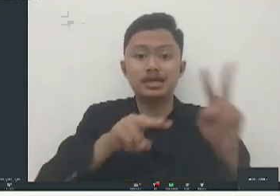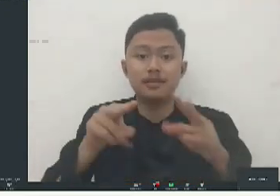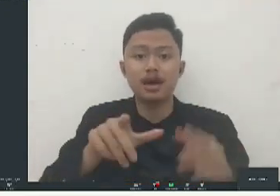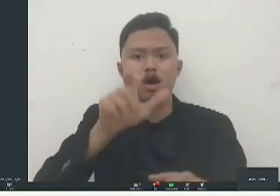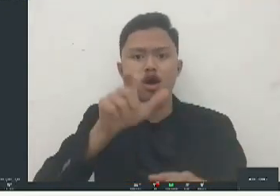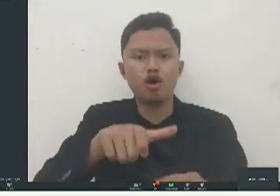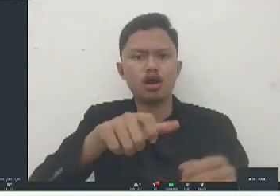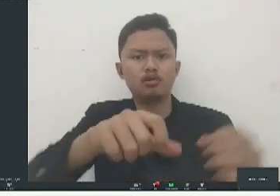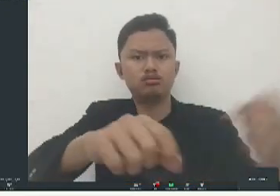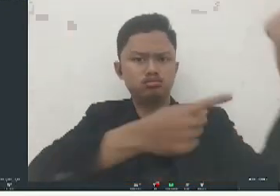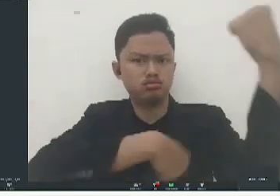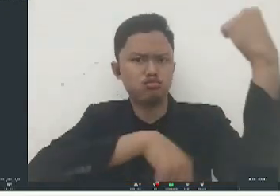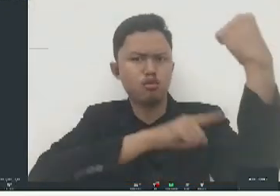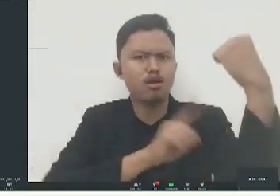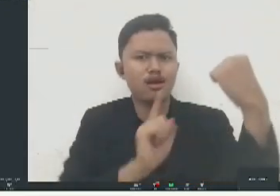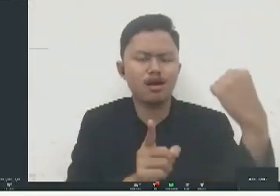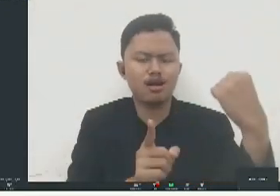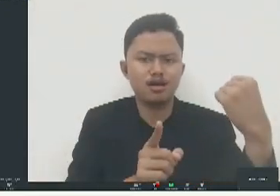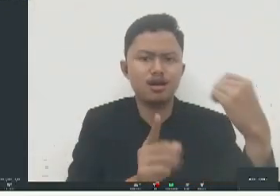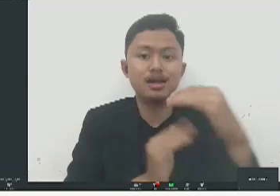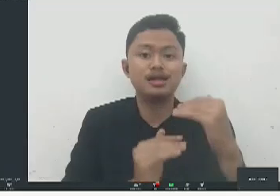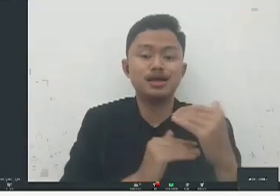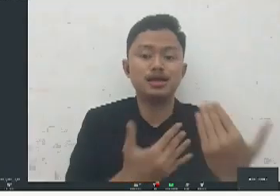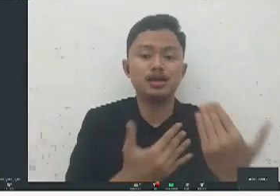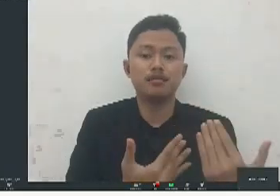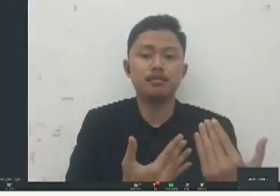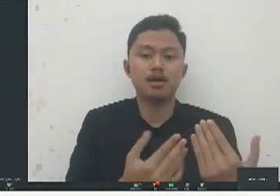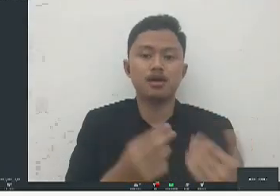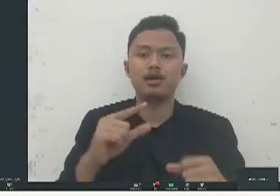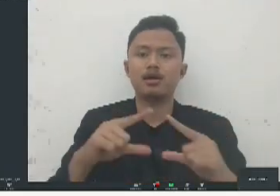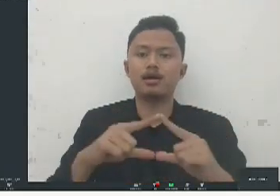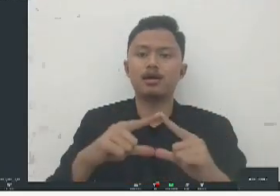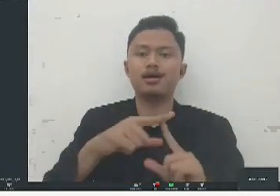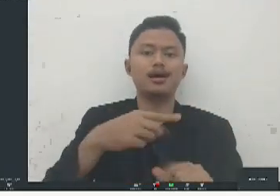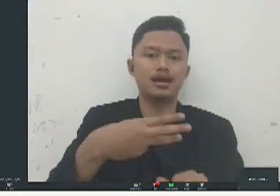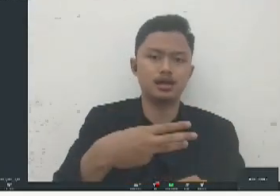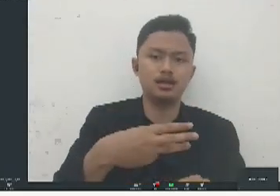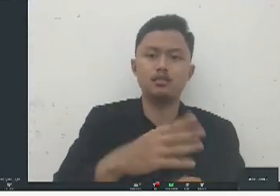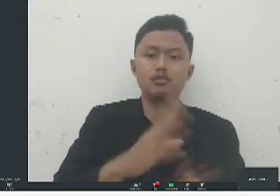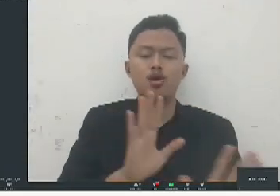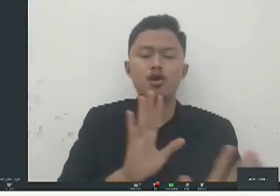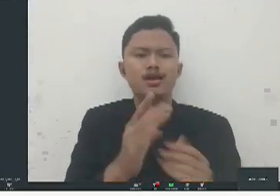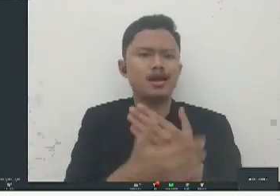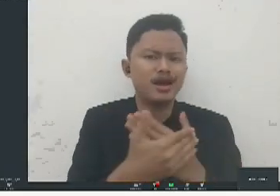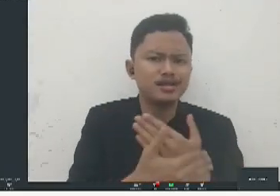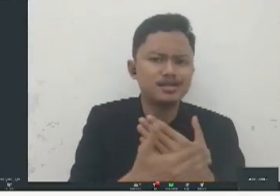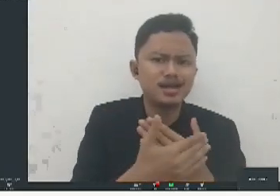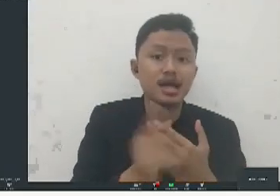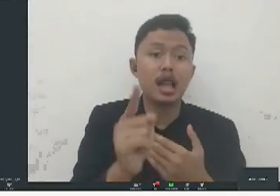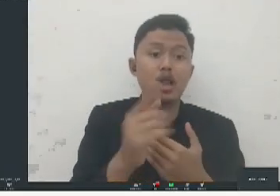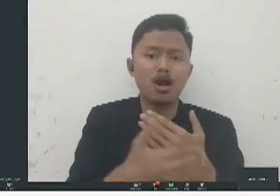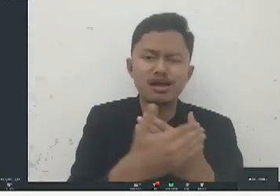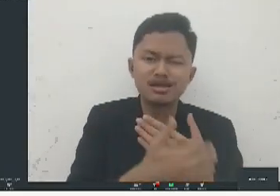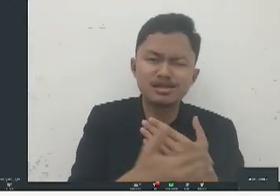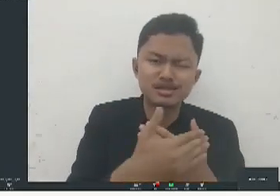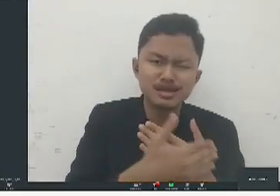karena kita basisnya sudah berbasiskan right base bukan charity kalau misalnya charity ya yang jadi